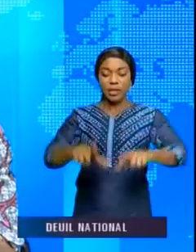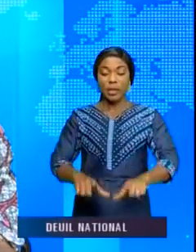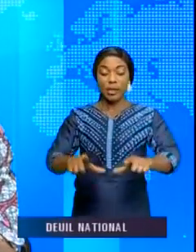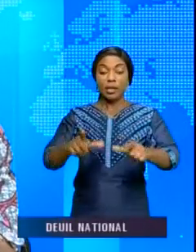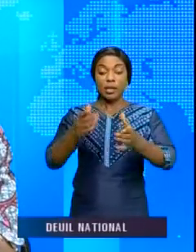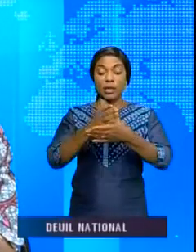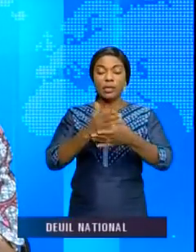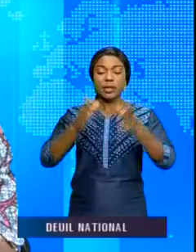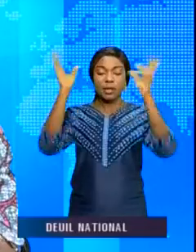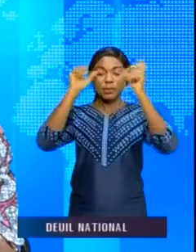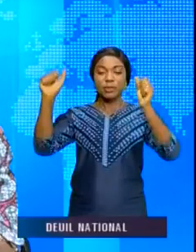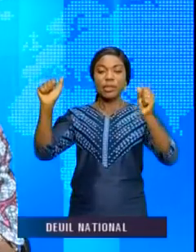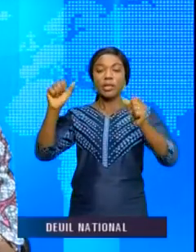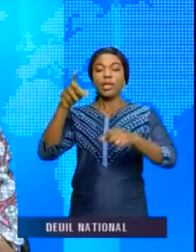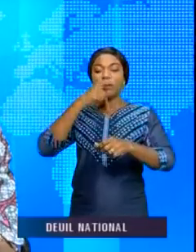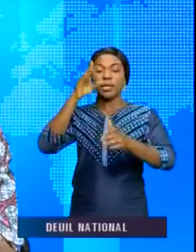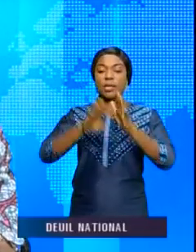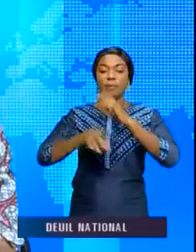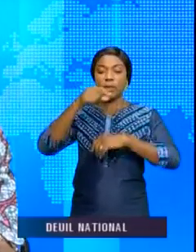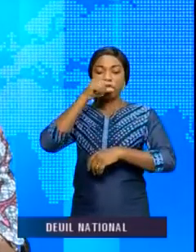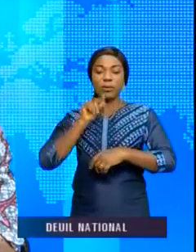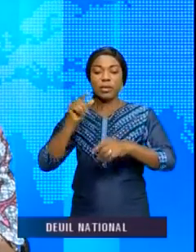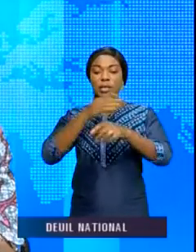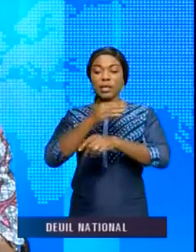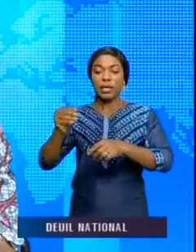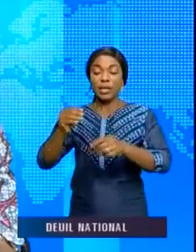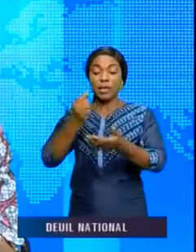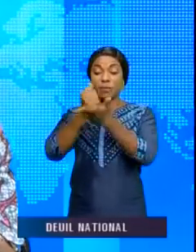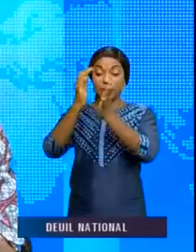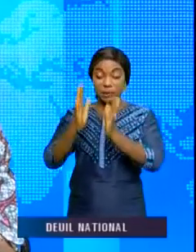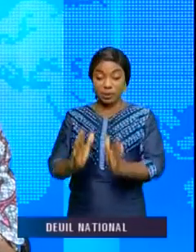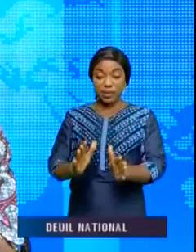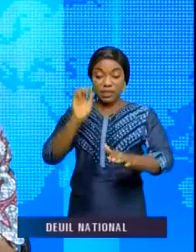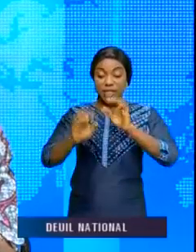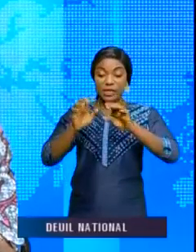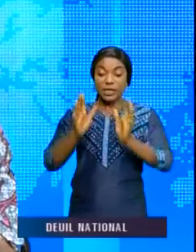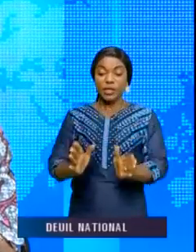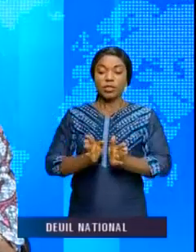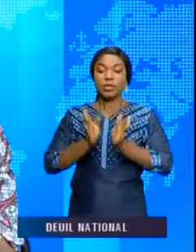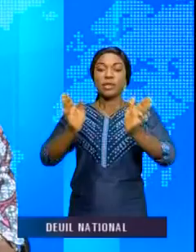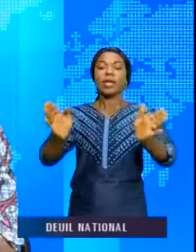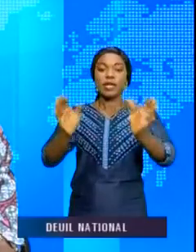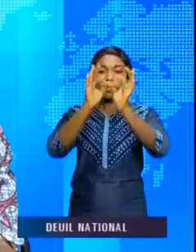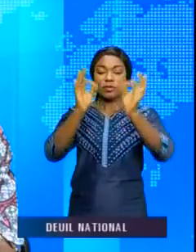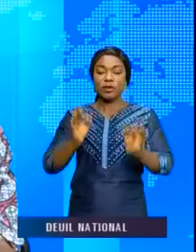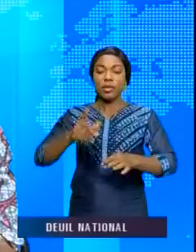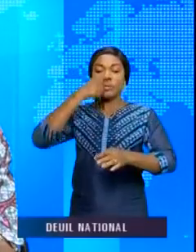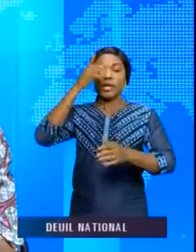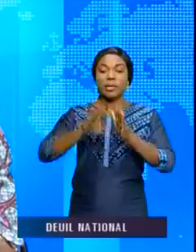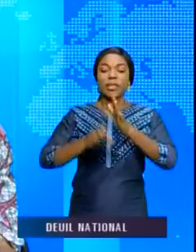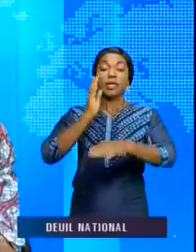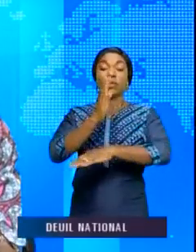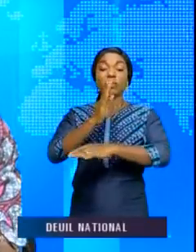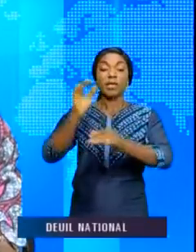'Assemblée nationale Christophe Mbosso avec l'ambassadeur Onyango Kakoba, secrétaire général du Forum des Parlements de la